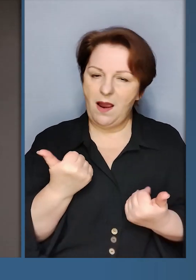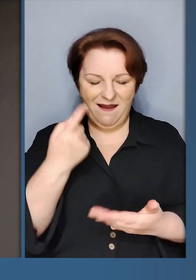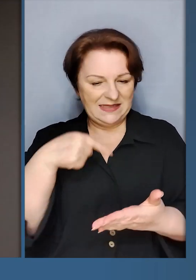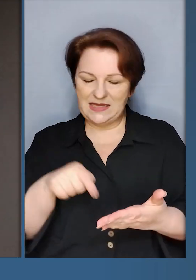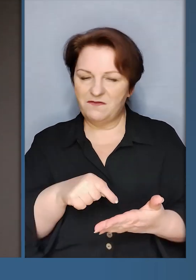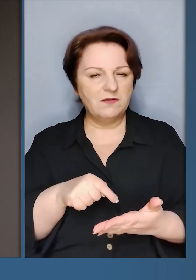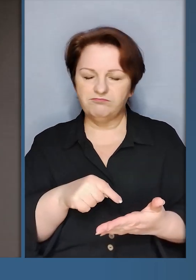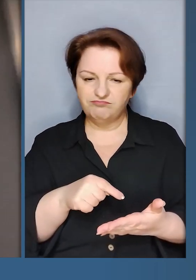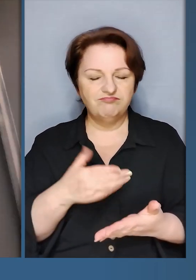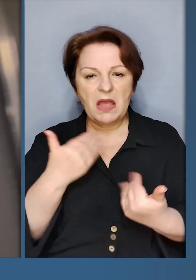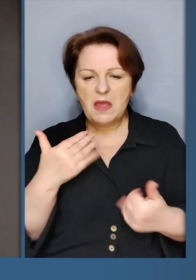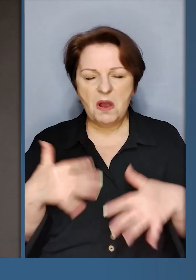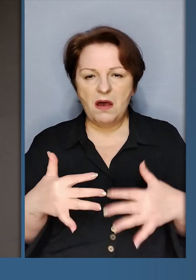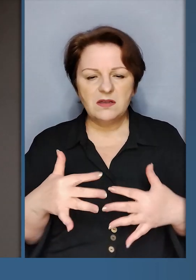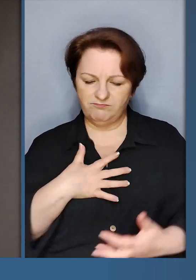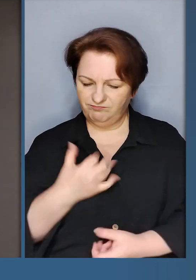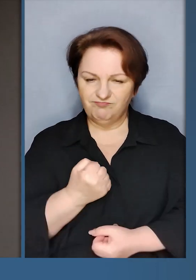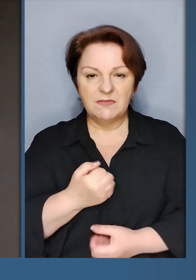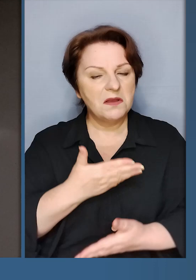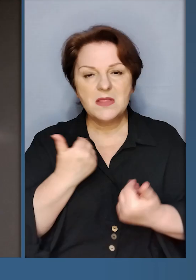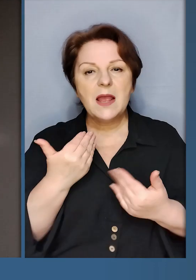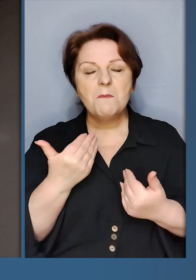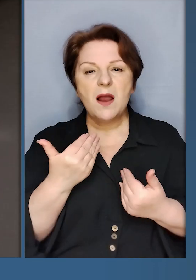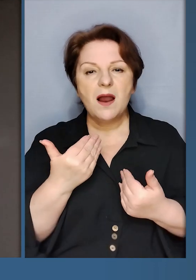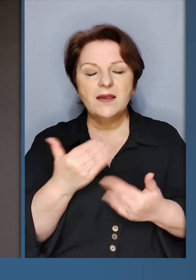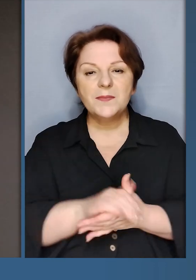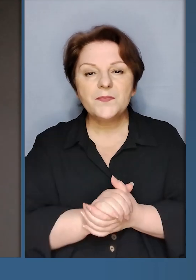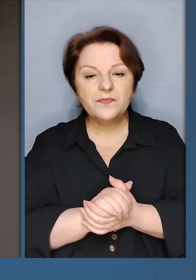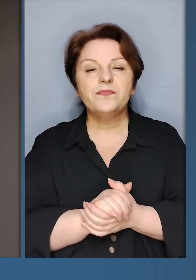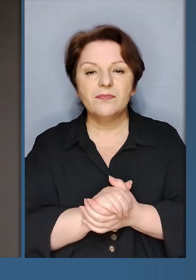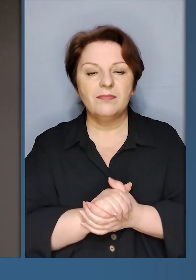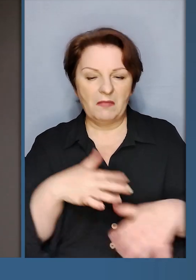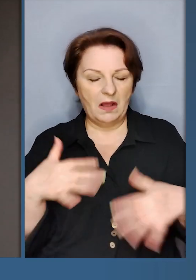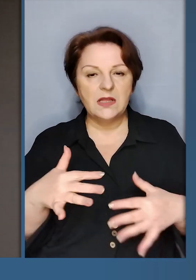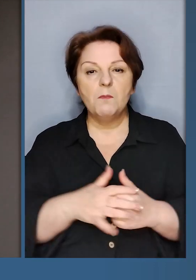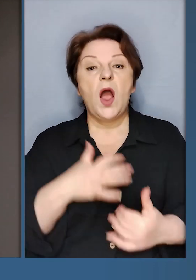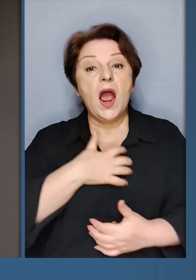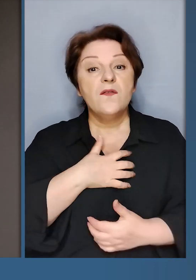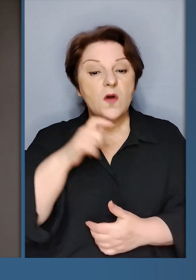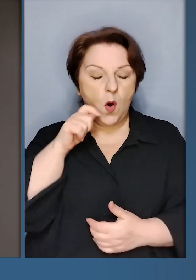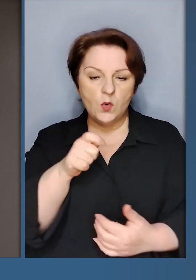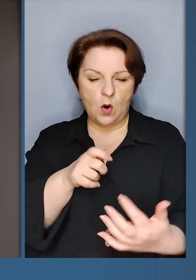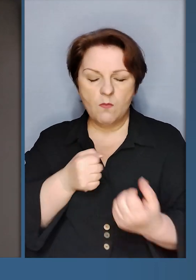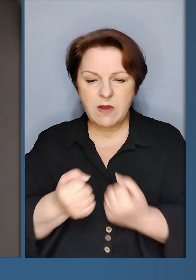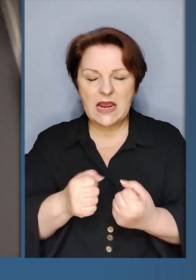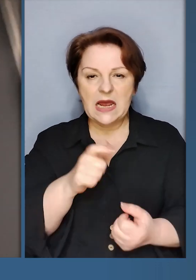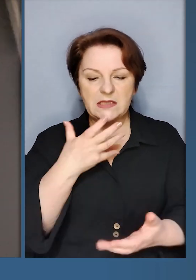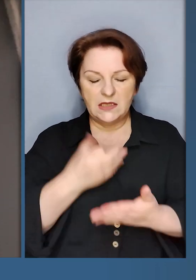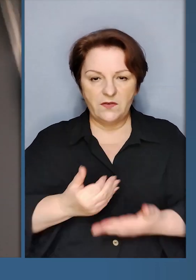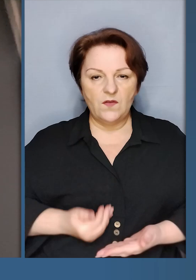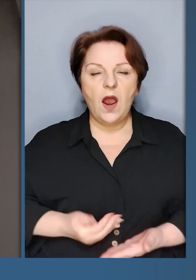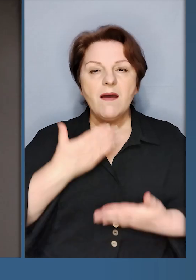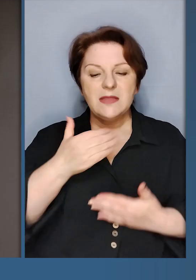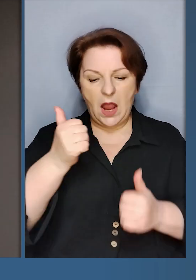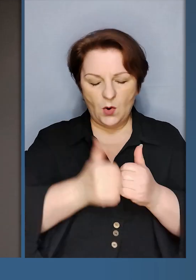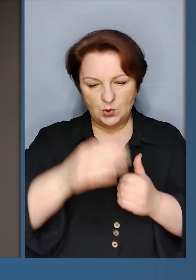але нема зневіри. Нема славкості. Немає. І це найважливіше. Україна б'ється за